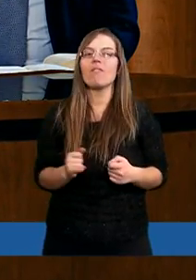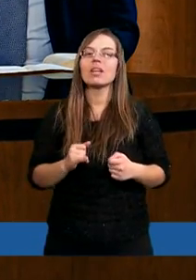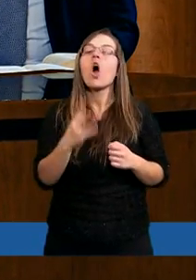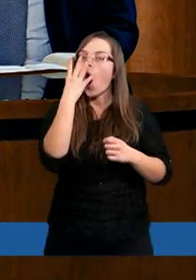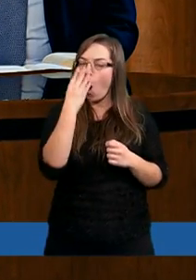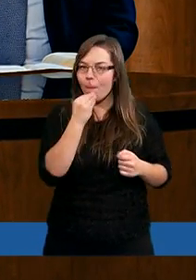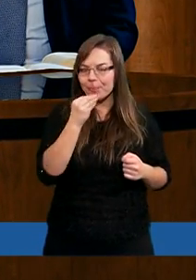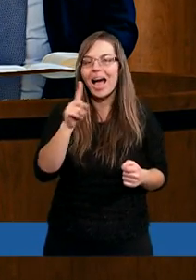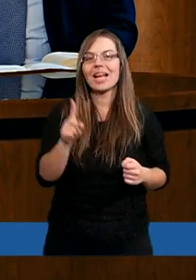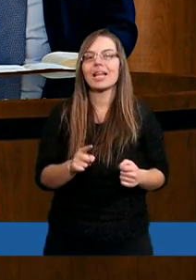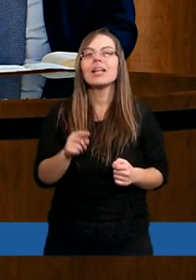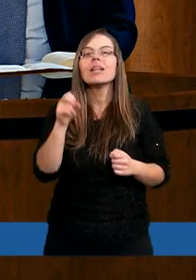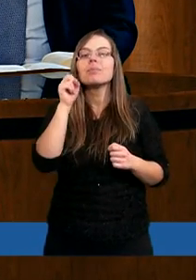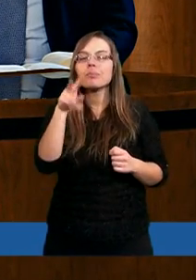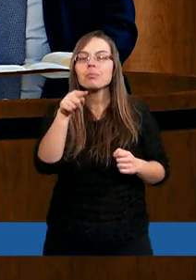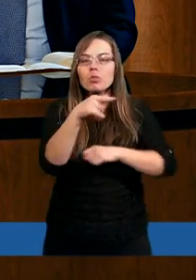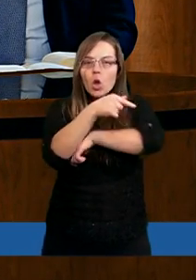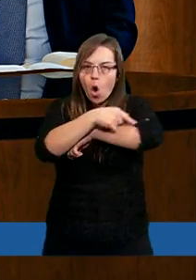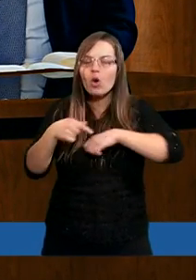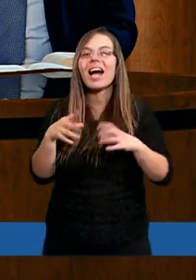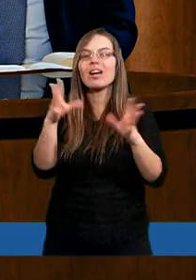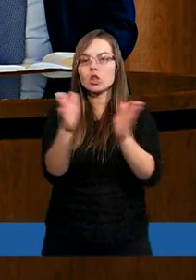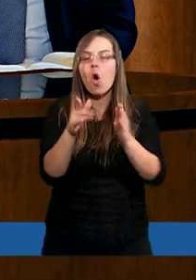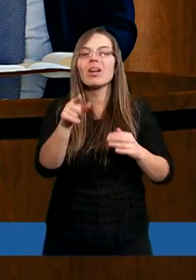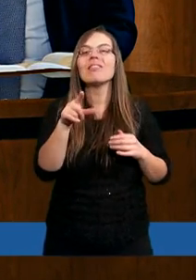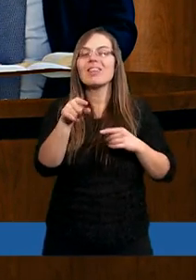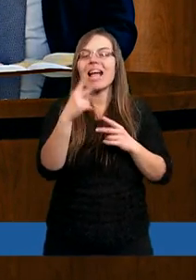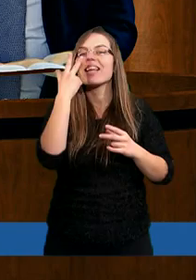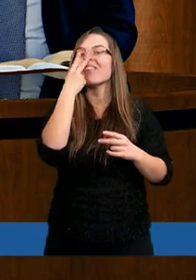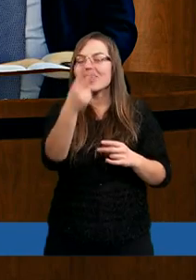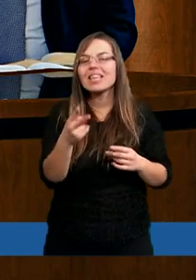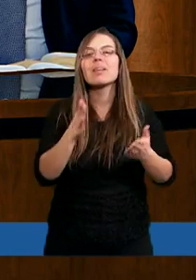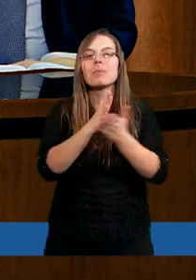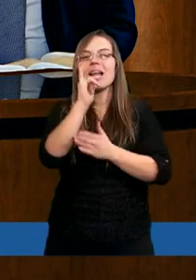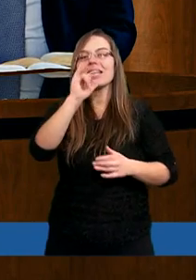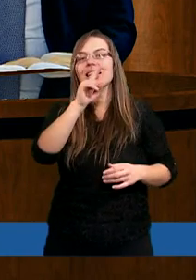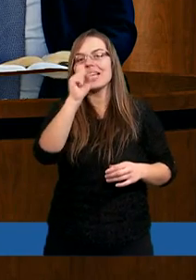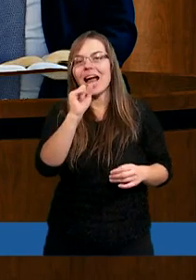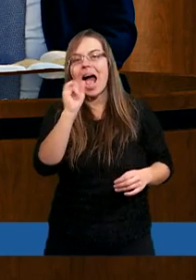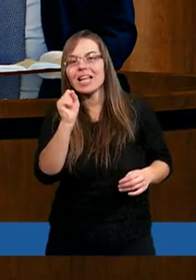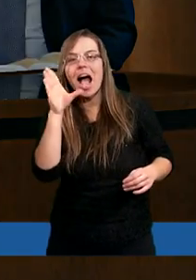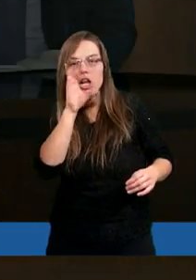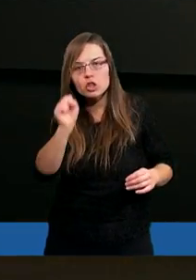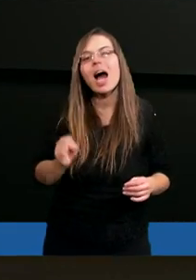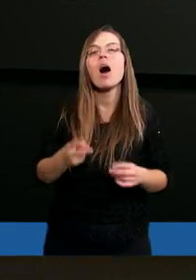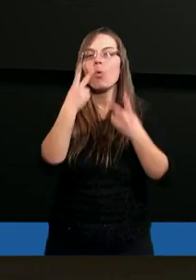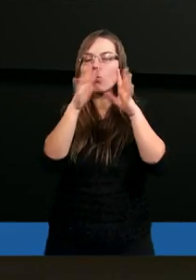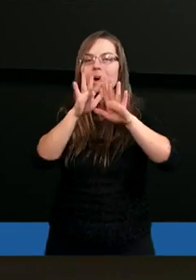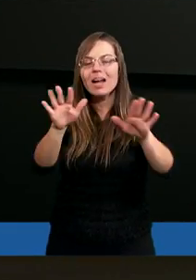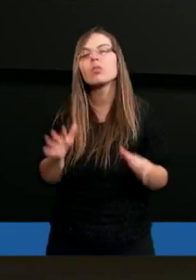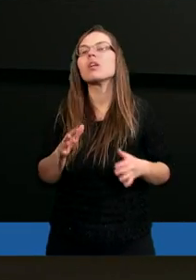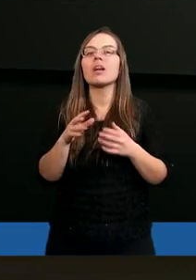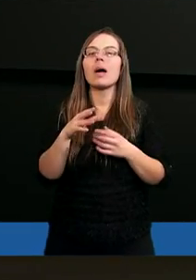Tak, obraz, nakreślony tutaj w proroczej wizji przez Izajasza, pokazuje